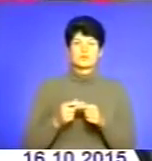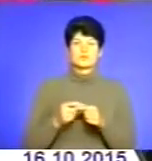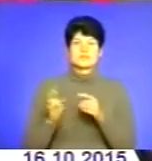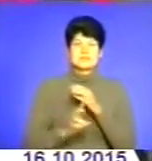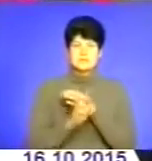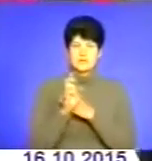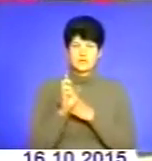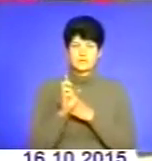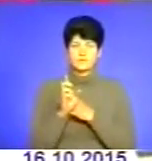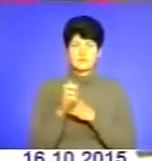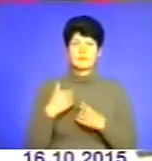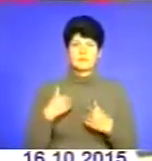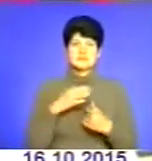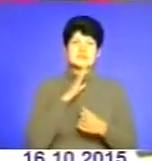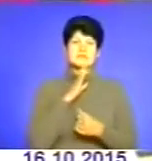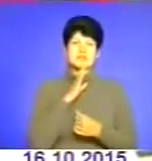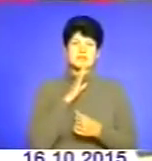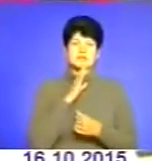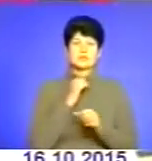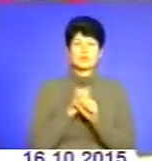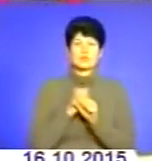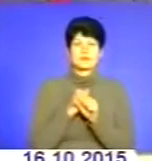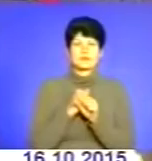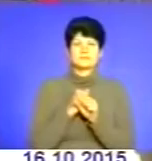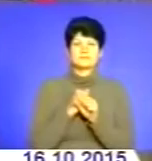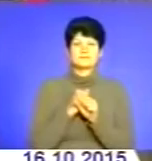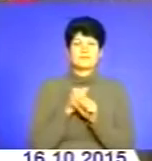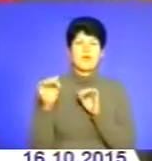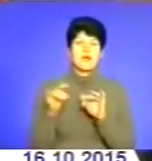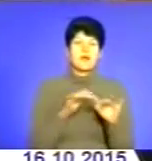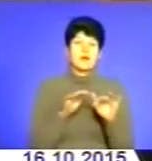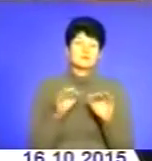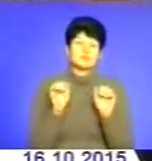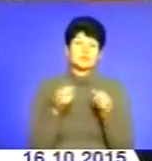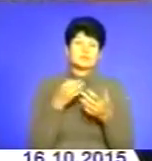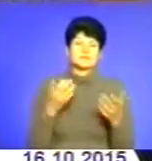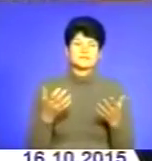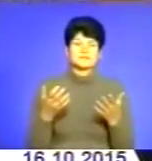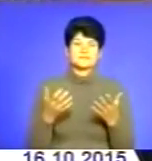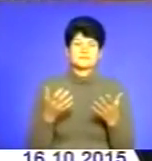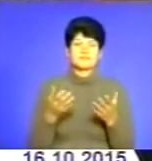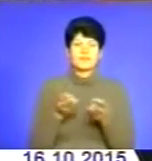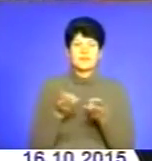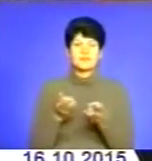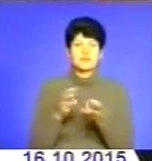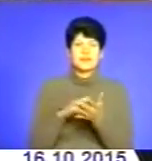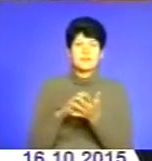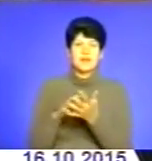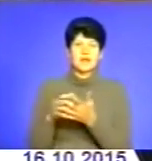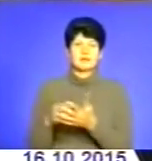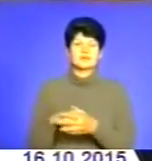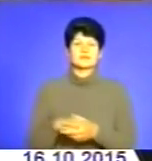ми з дівчатами зробили таку акцію, можна сказати, напекли пряників,